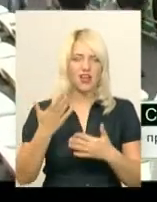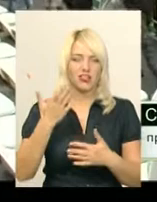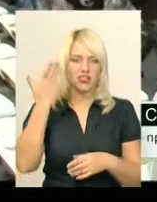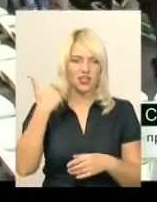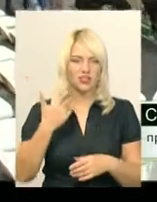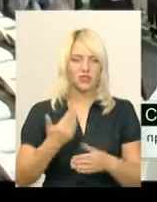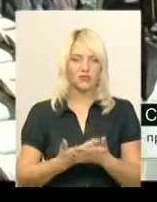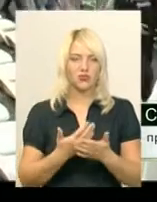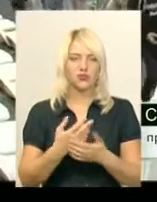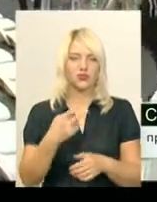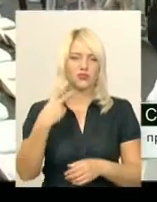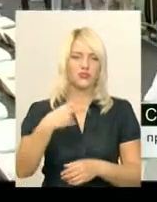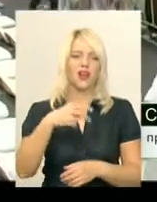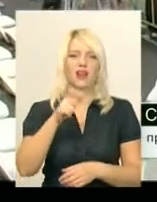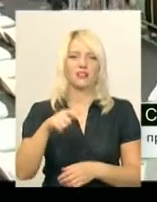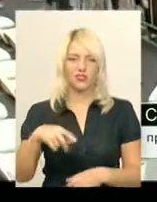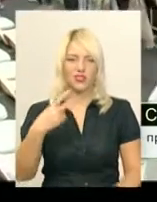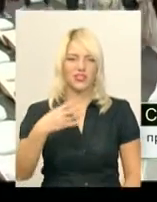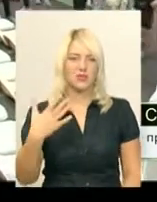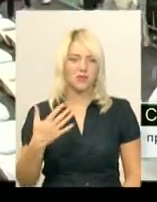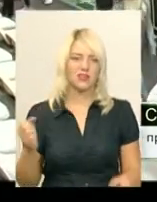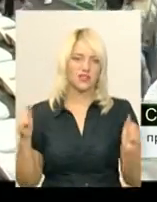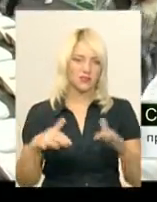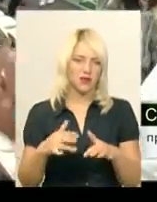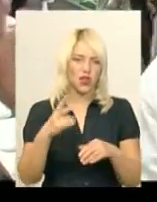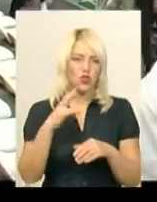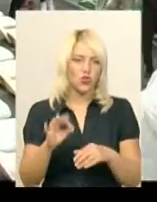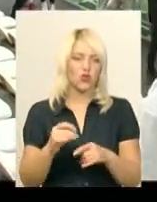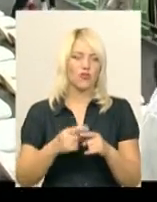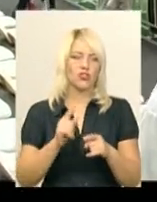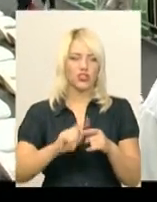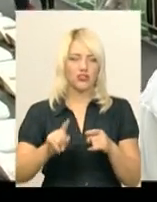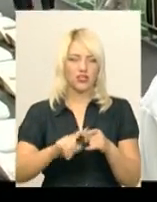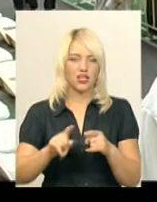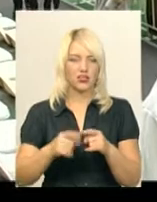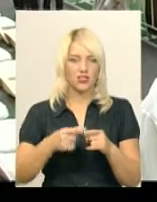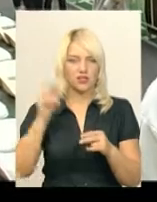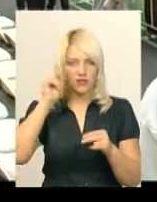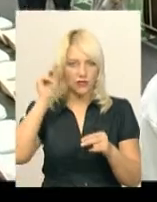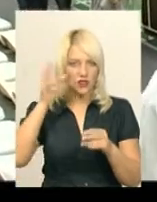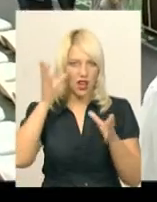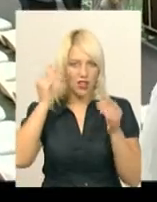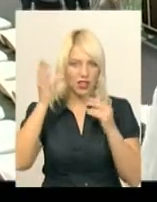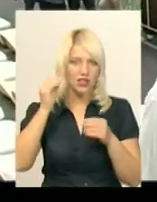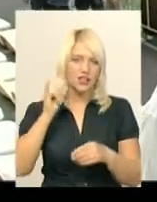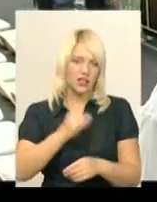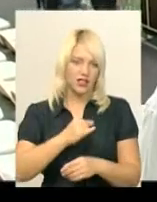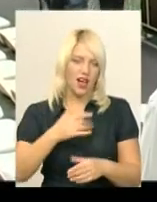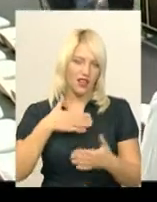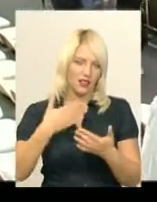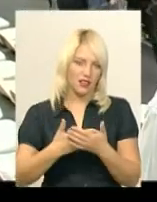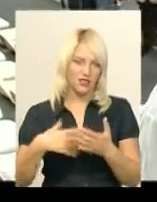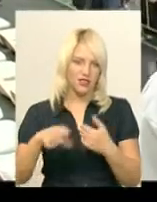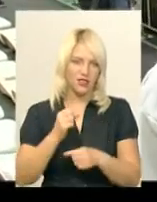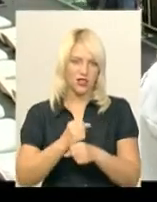людей 25-20 збиралося, але вони швиденько все вивчали і активно